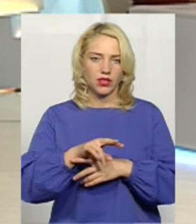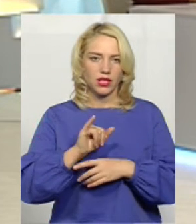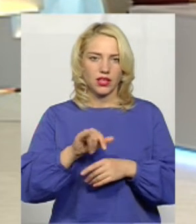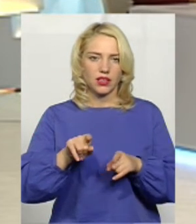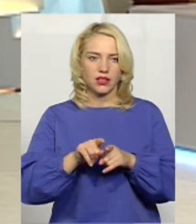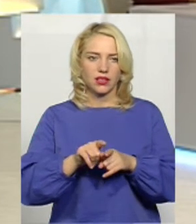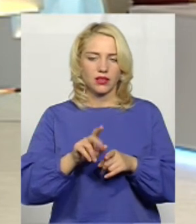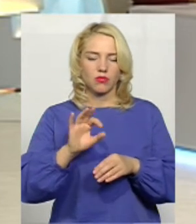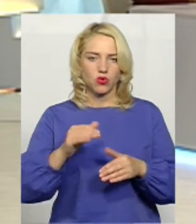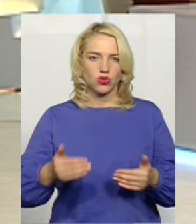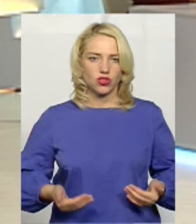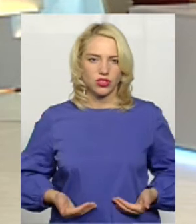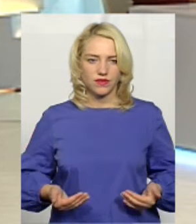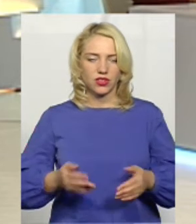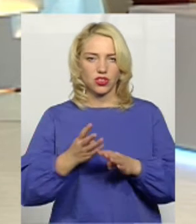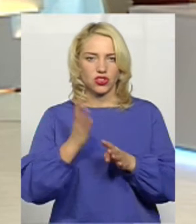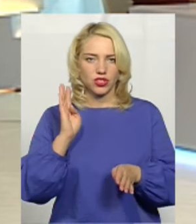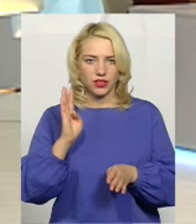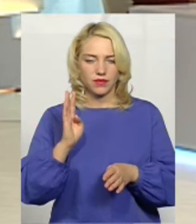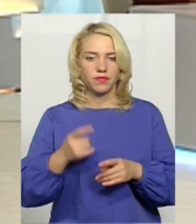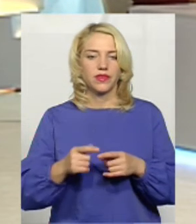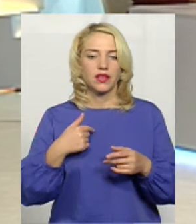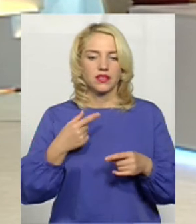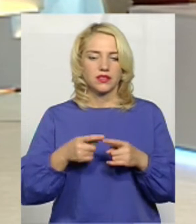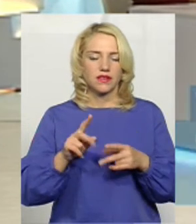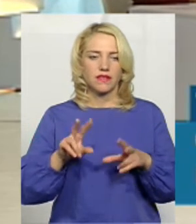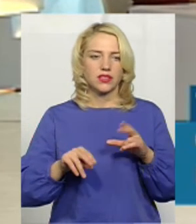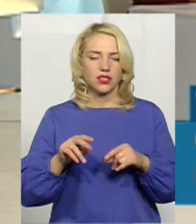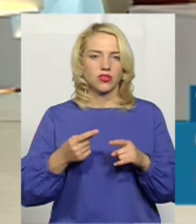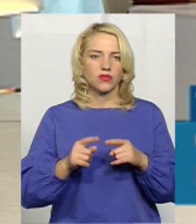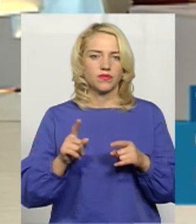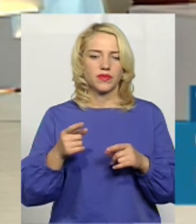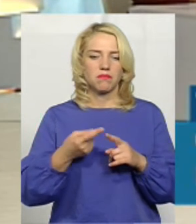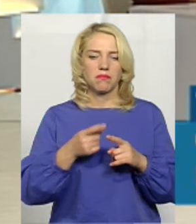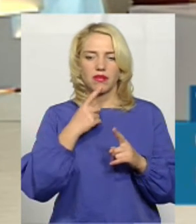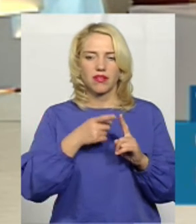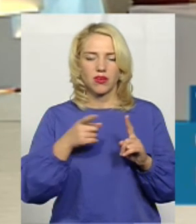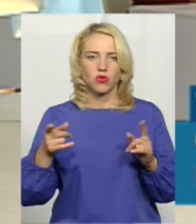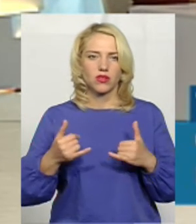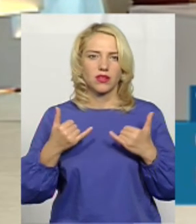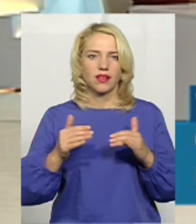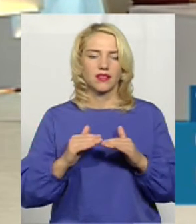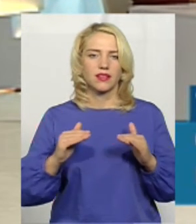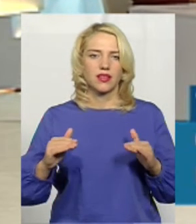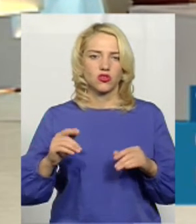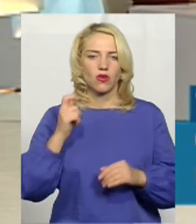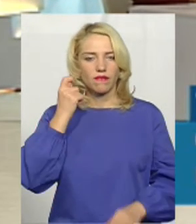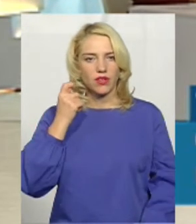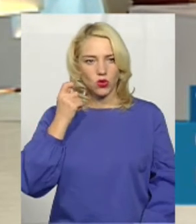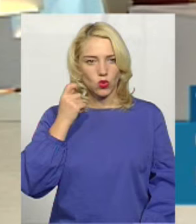і, так би мовити, по живій черзі. Це, я вважаю, був тільки період, оцей саме для дитячого віку,